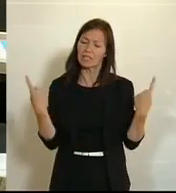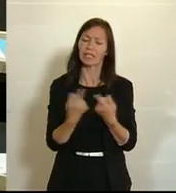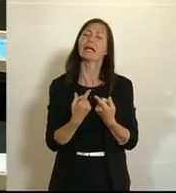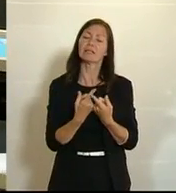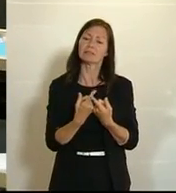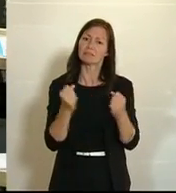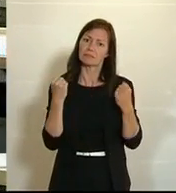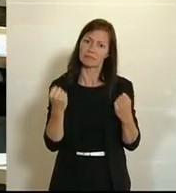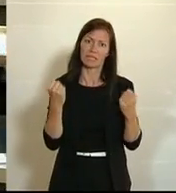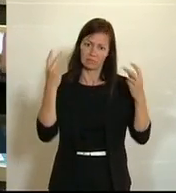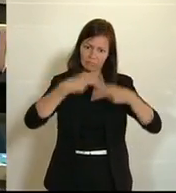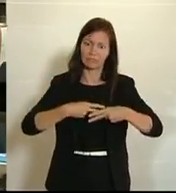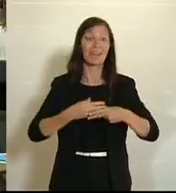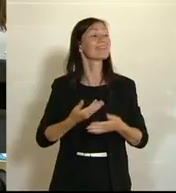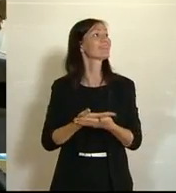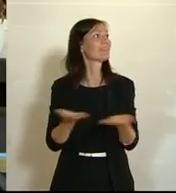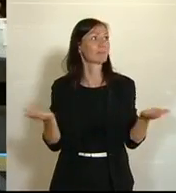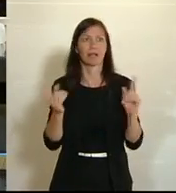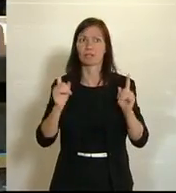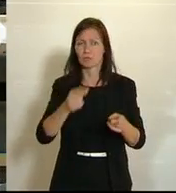sollte Opfer von Menschenhandel sein.